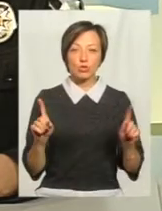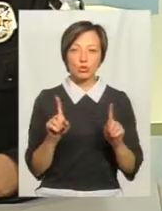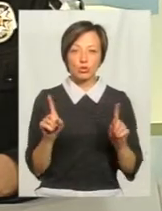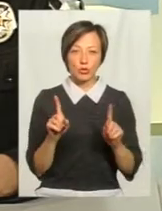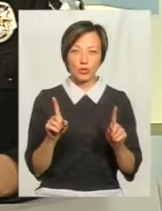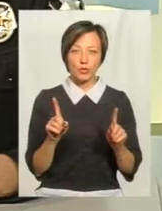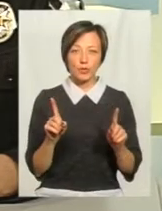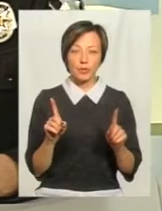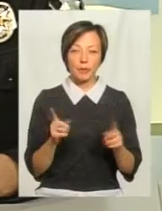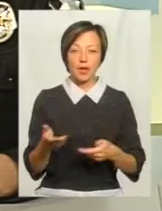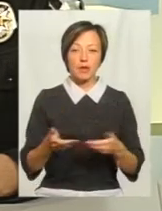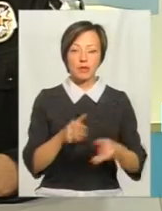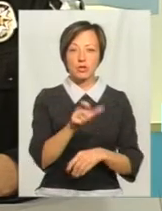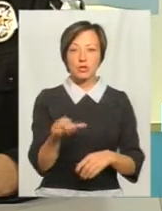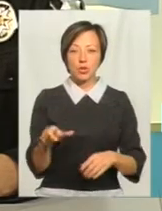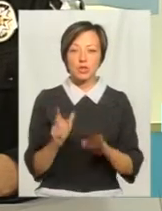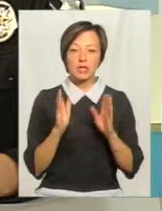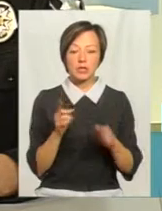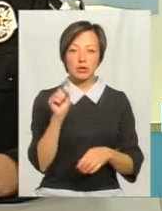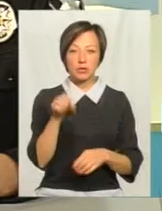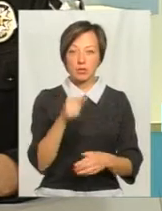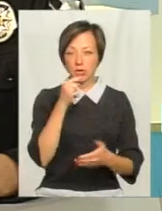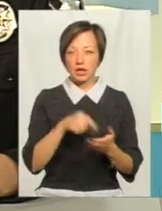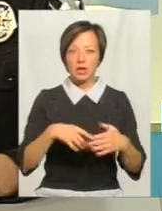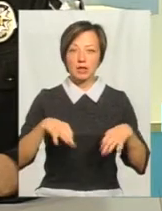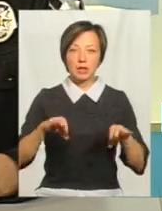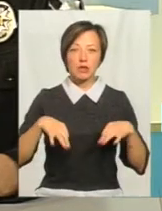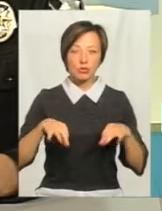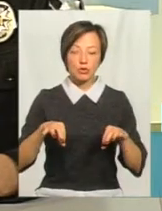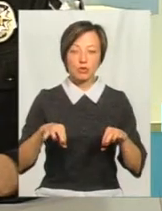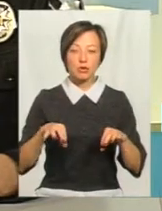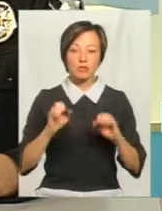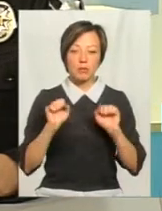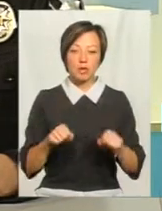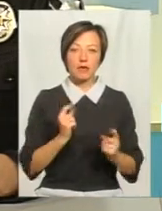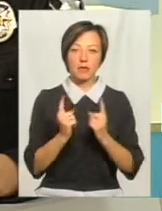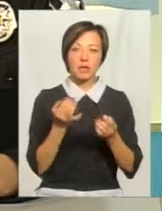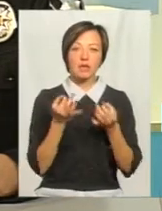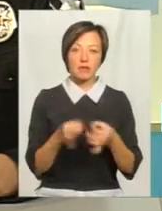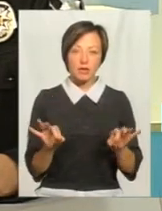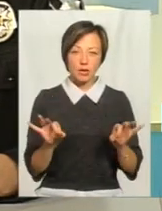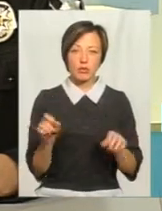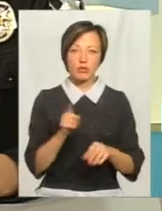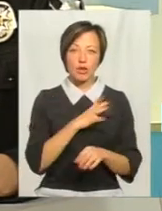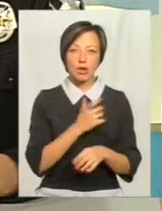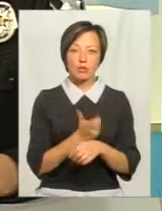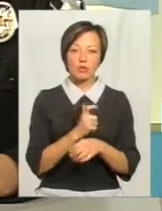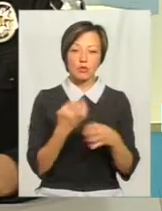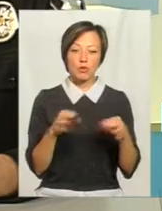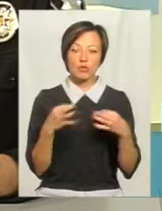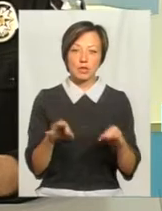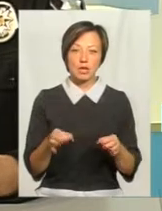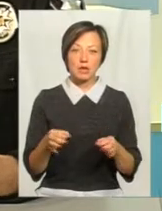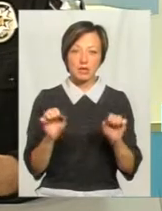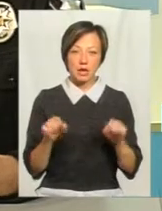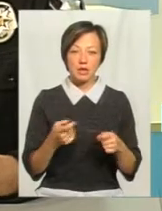пішоходи йшли тільки на нього, і транспорти міг їхати собі вільно, щоб була більша пропускна здатність по даній